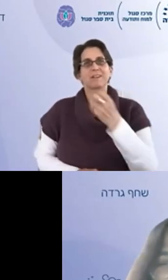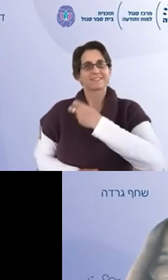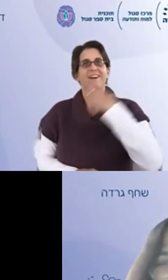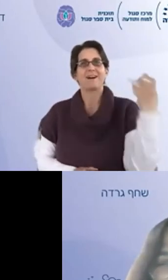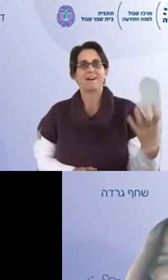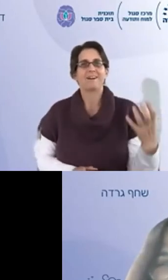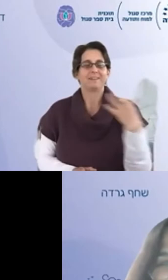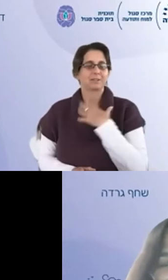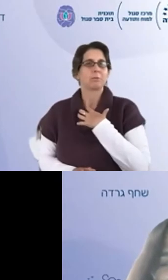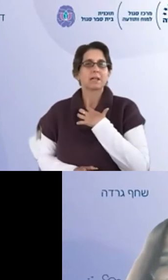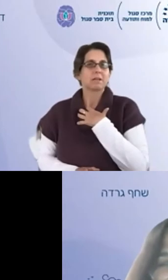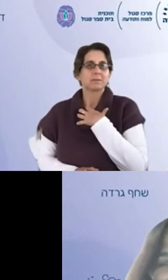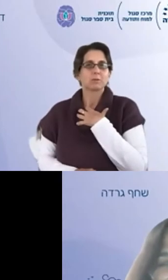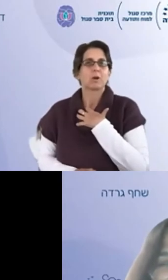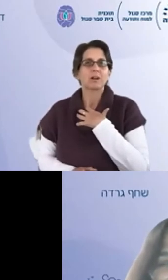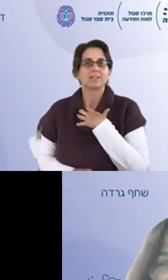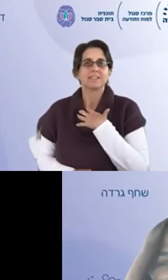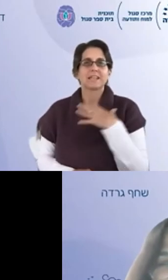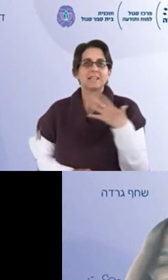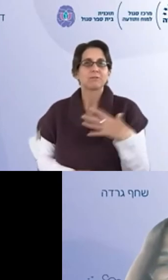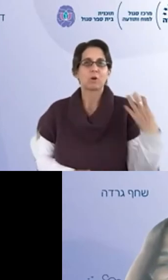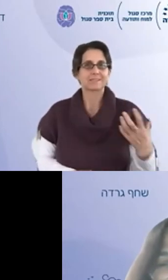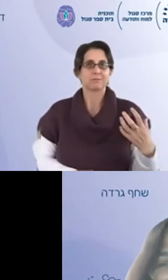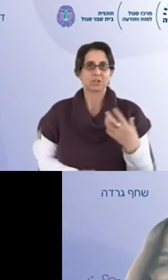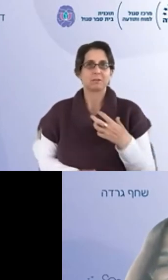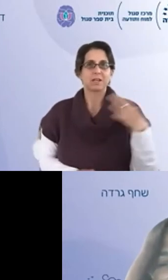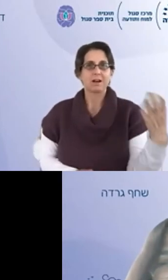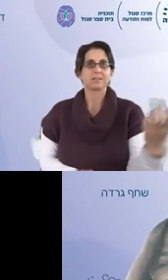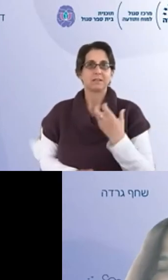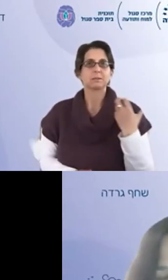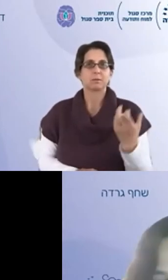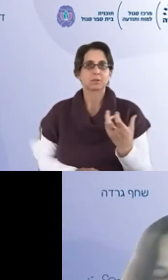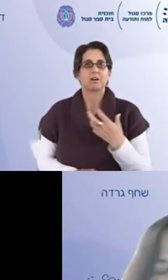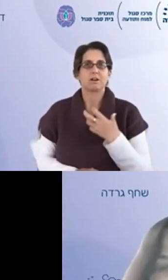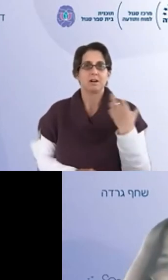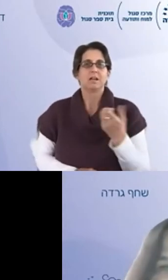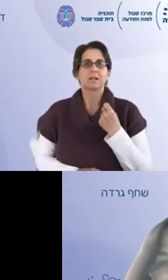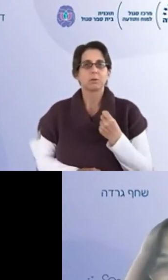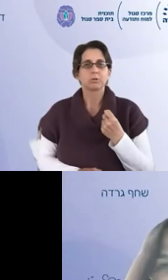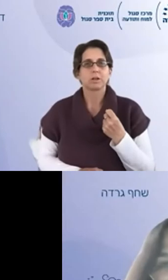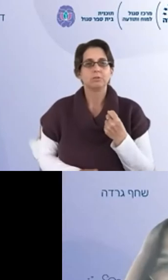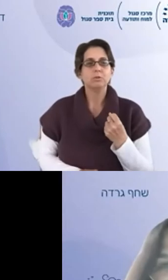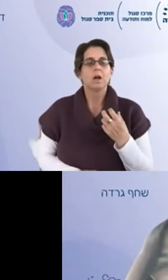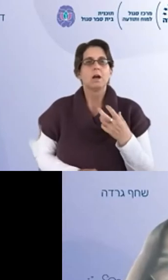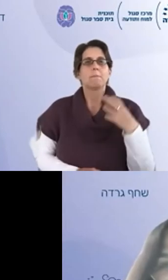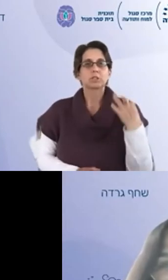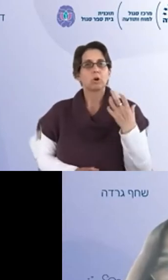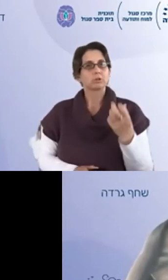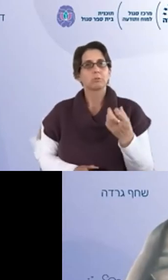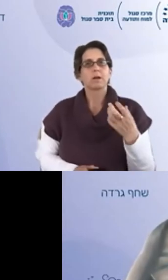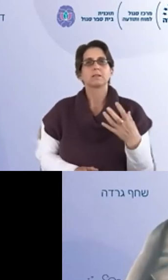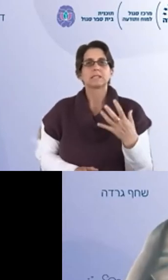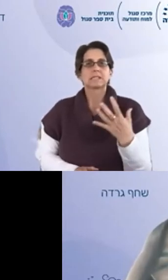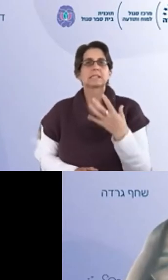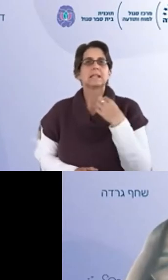עצמך ואת אומרת לי בעצם לא זה לא רק אני זה אני וכל הצוות שלי ביחד הדבר הזה ממש ככה חיבר אותנו מה